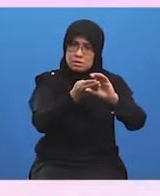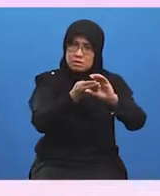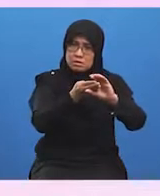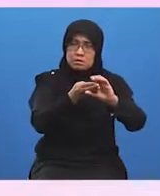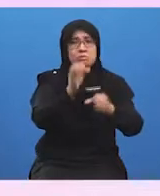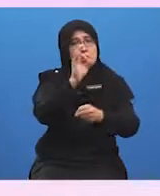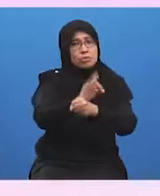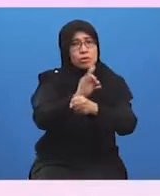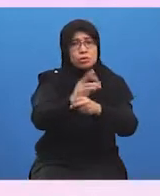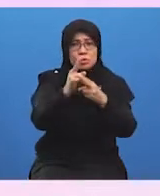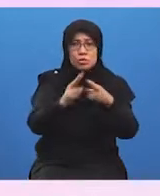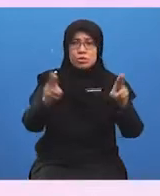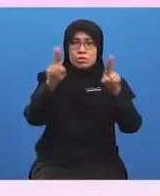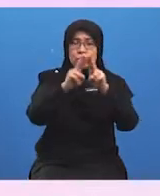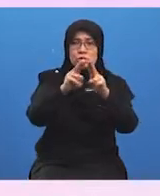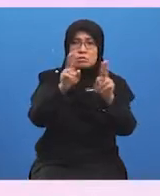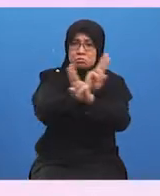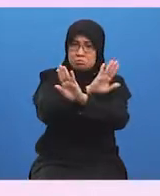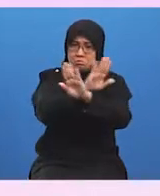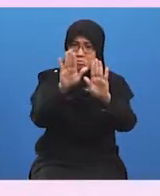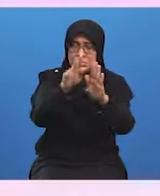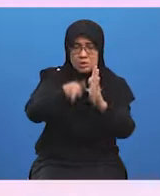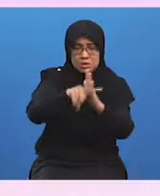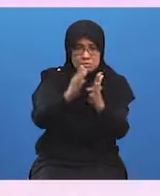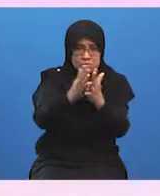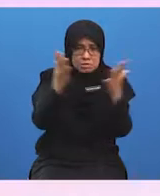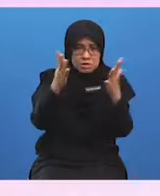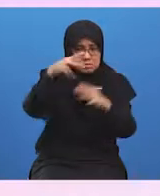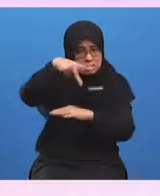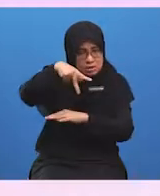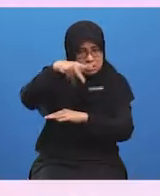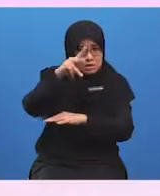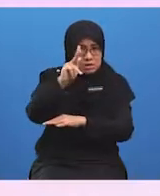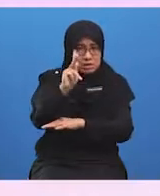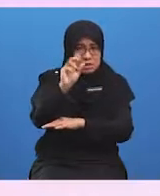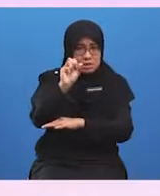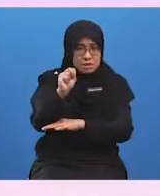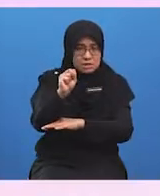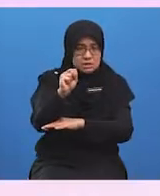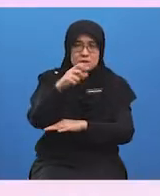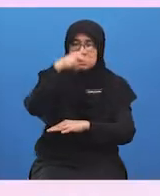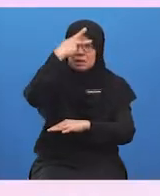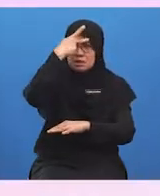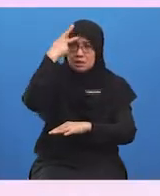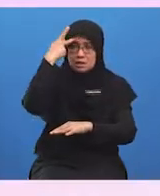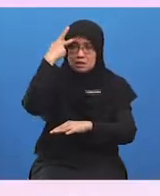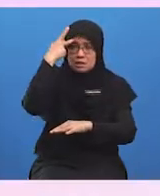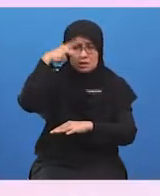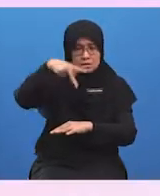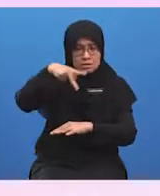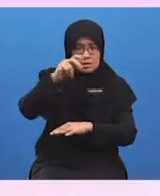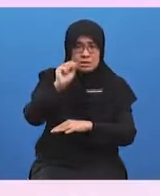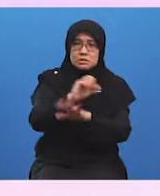menghalang perkembangan PKS. Ini disebabkan PKS tidak berupaya